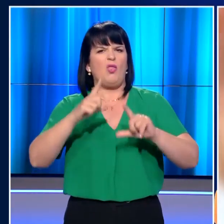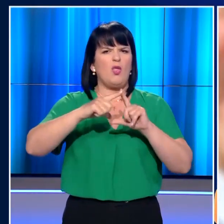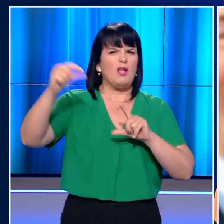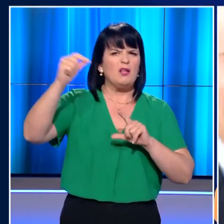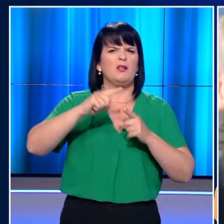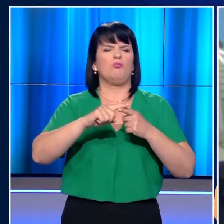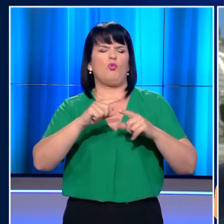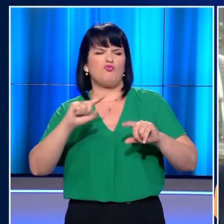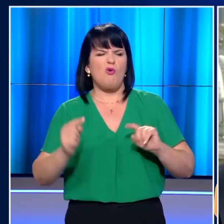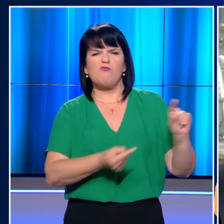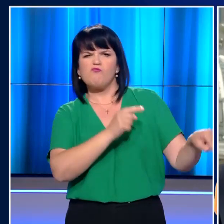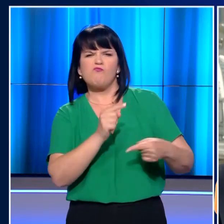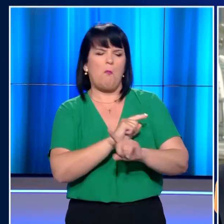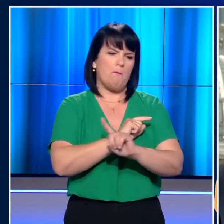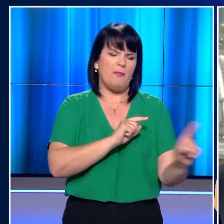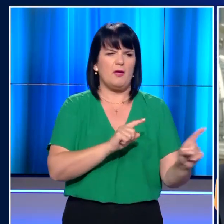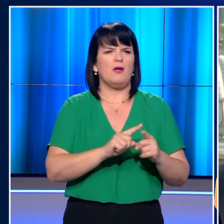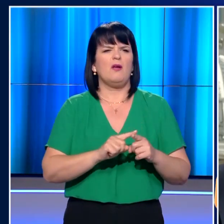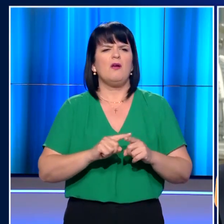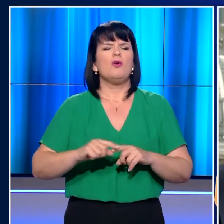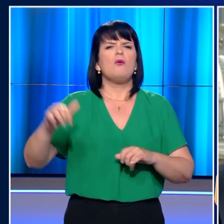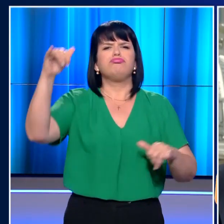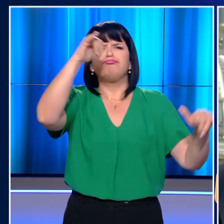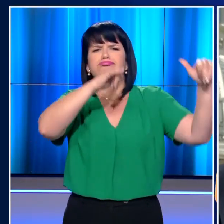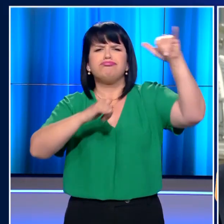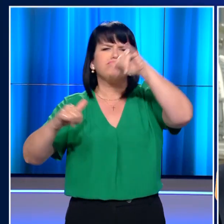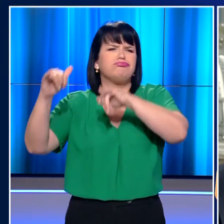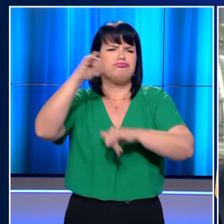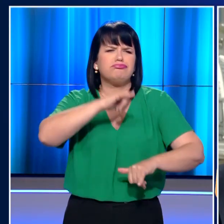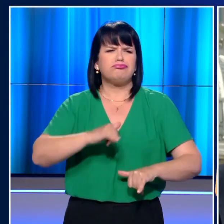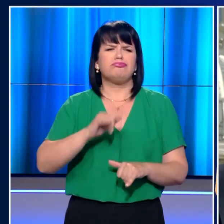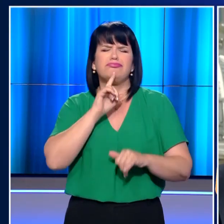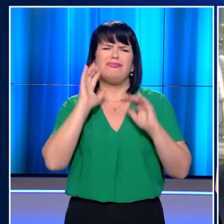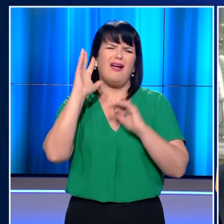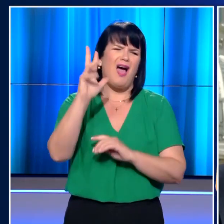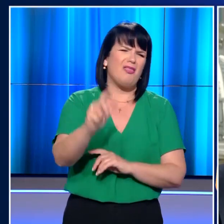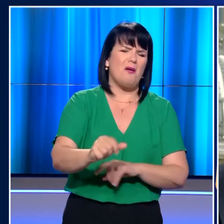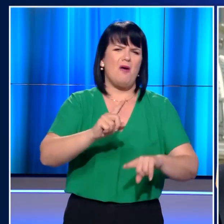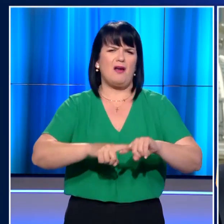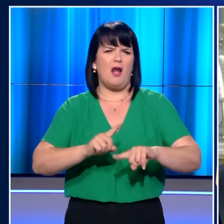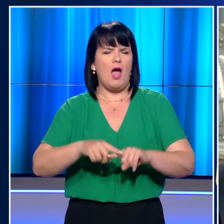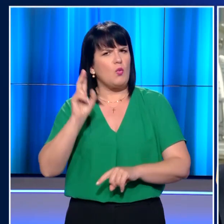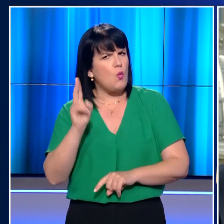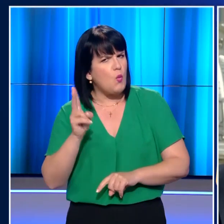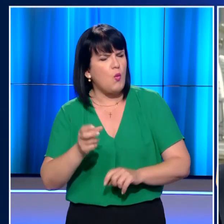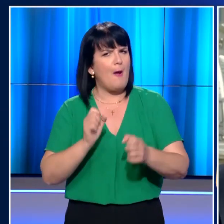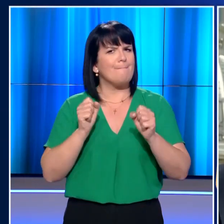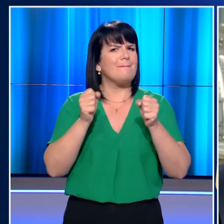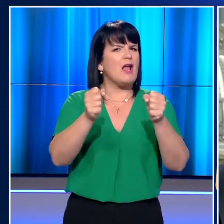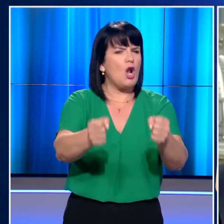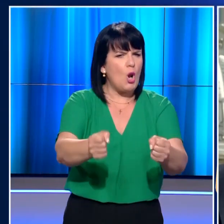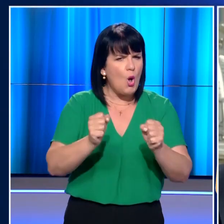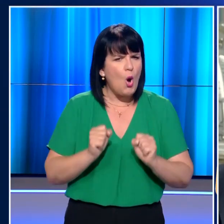Δημοκρατίας. Στον αέρα τα τουρκικά μαχητικά παραβιάζουν τον εναέριο χώρο της Ελλάδας σχεδόν κάθε μέρα θέτοντας σε κίνδυνο Έλληνες πιλότους και